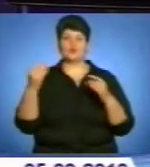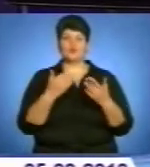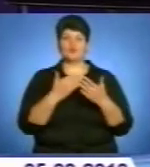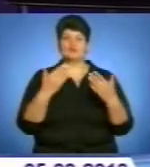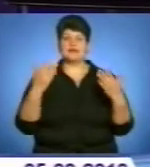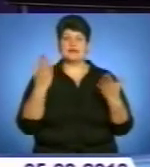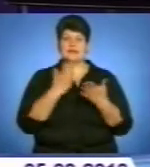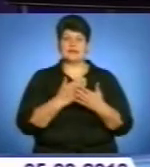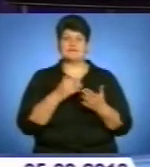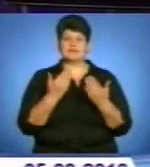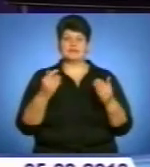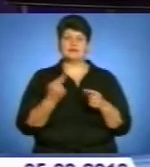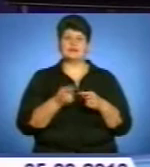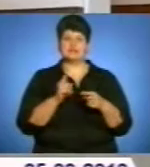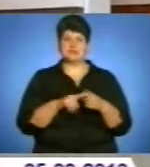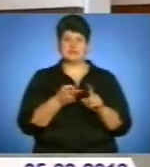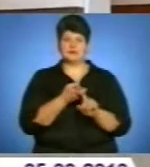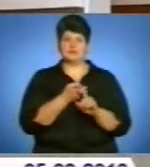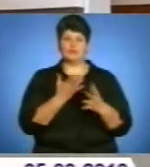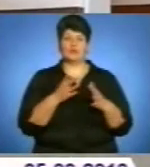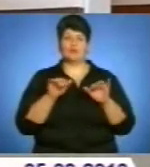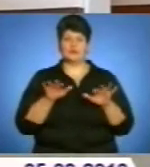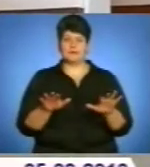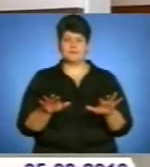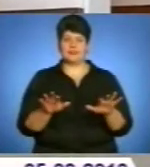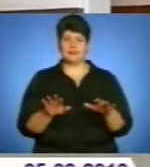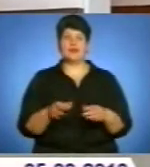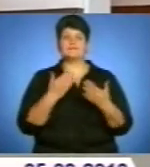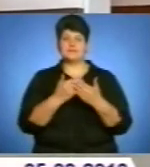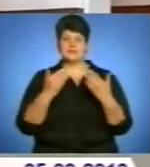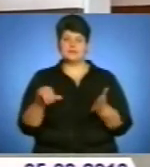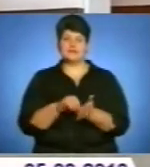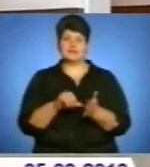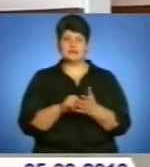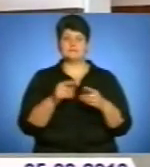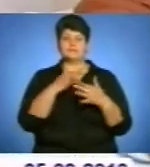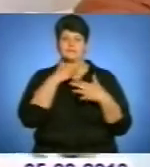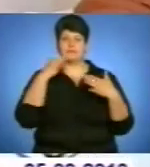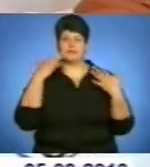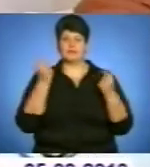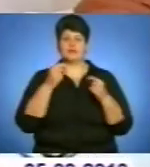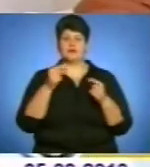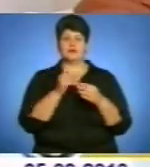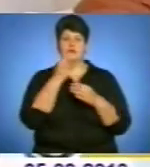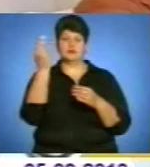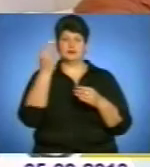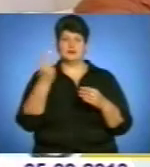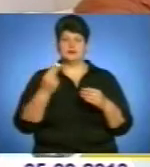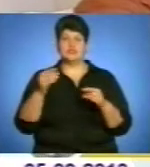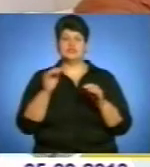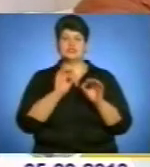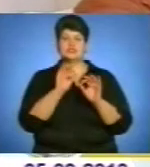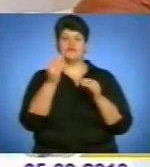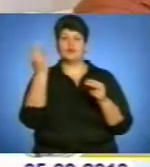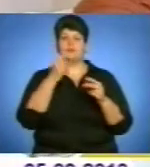приурочена цій події. На виставці представлена серія репродукцій грав'юр з циклу «Живописна Україна»,